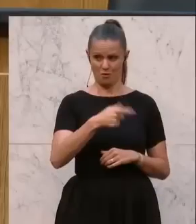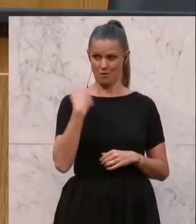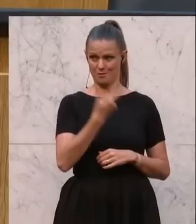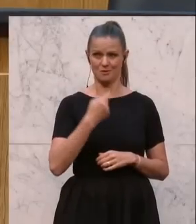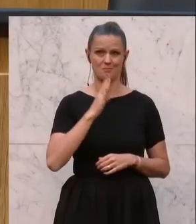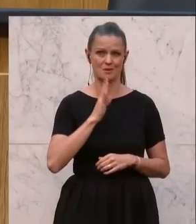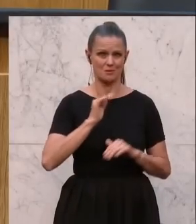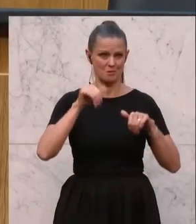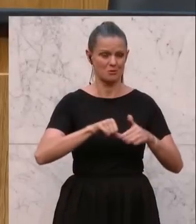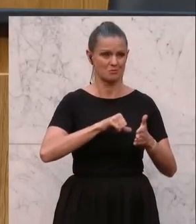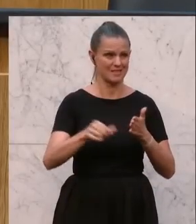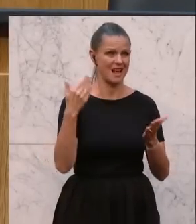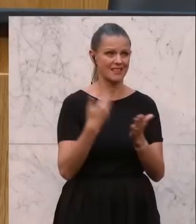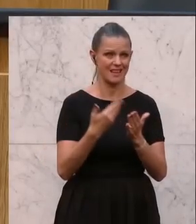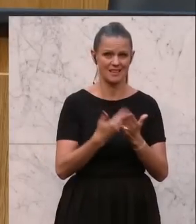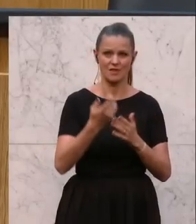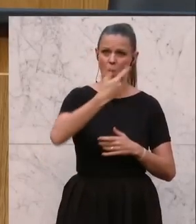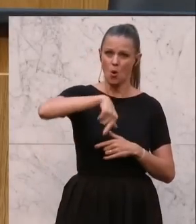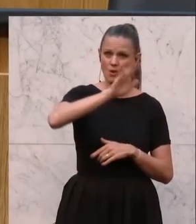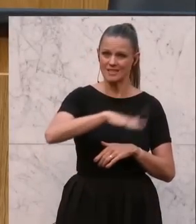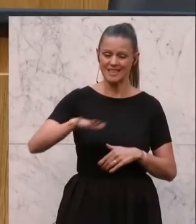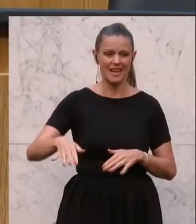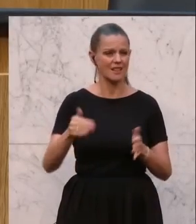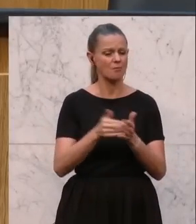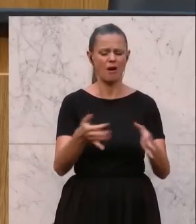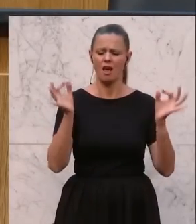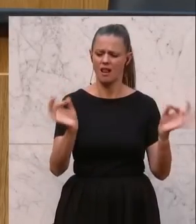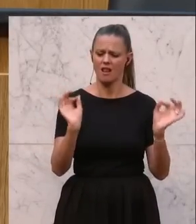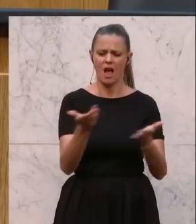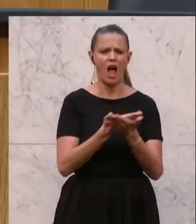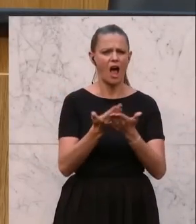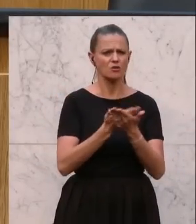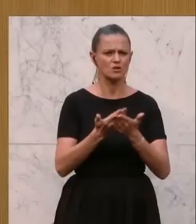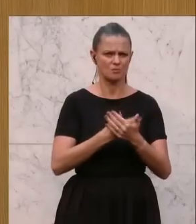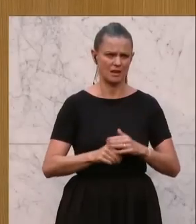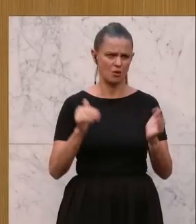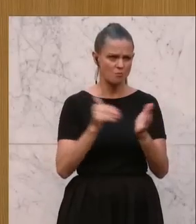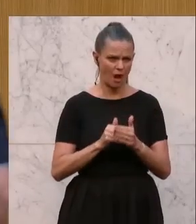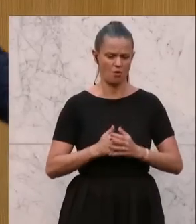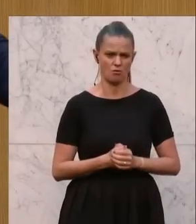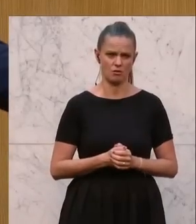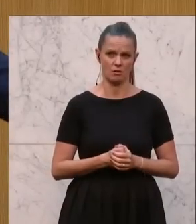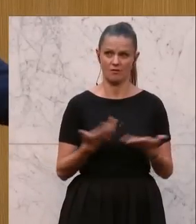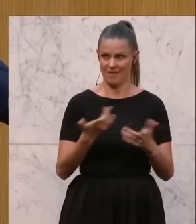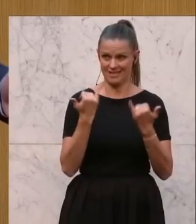müssen. Und deswegen brauchen unsere Kinder die beste Ausbildung. So, und was erleben wir jetzt?